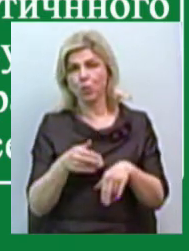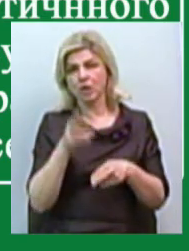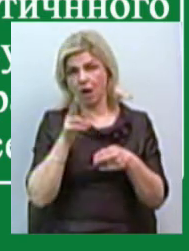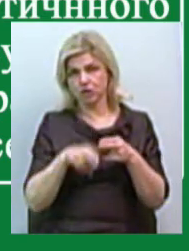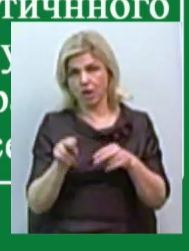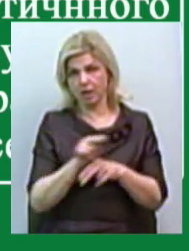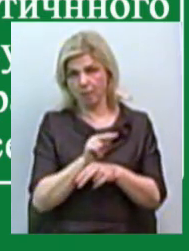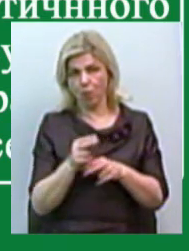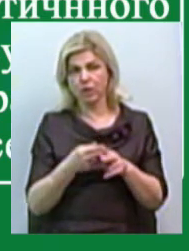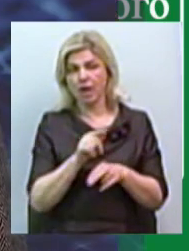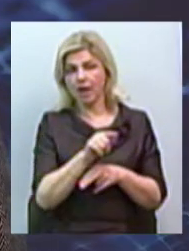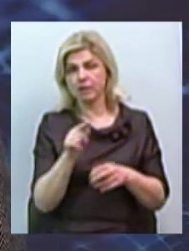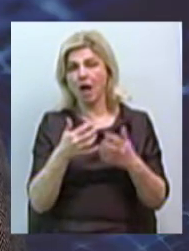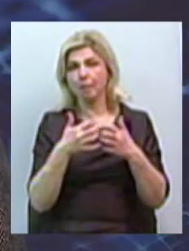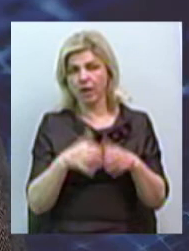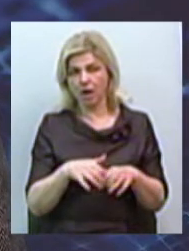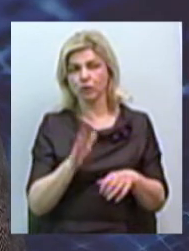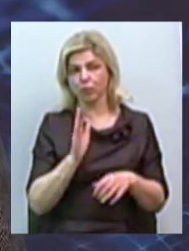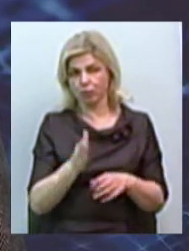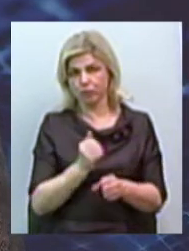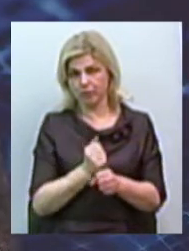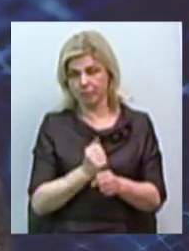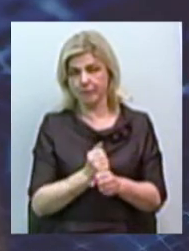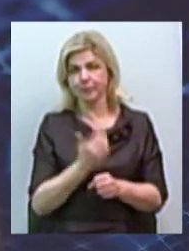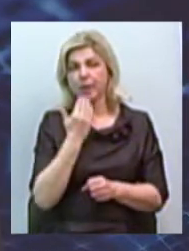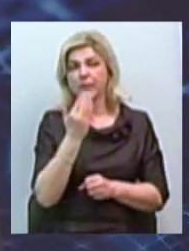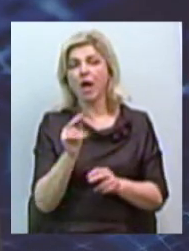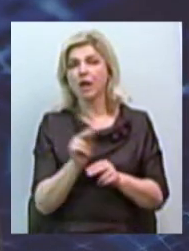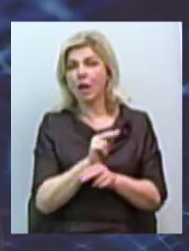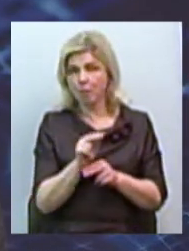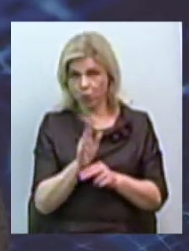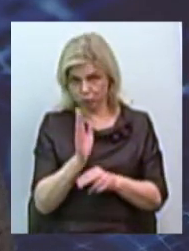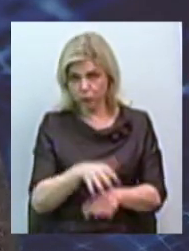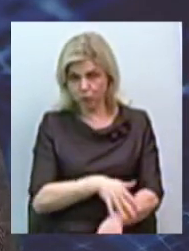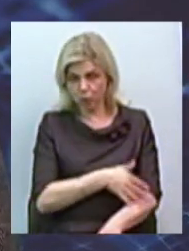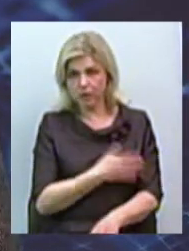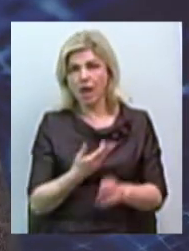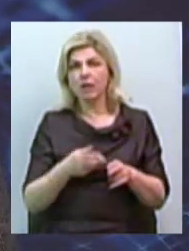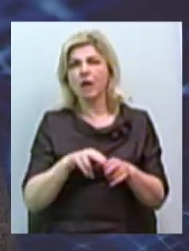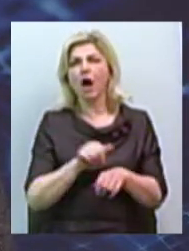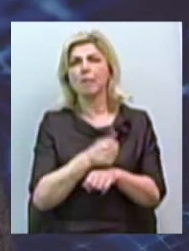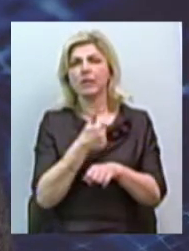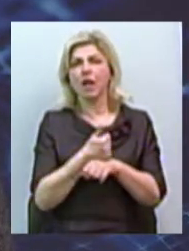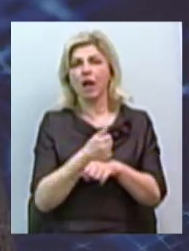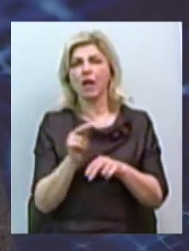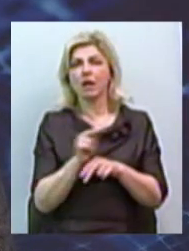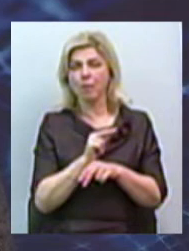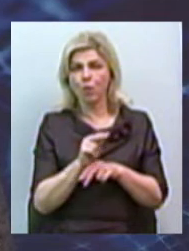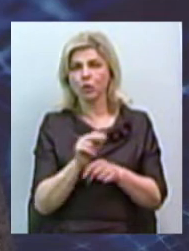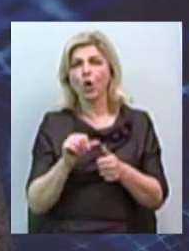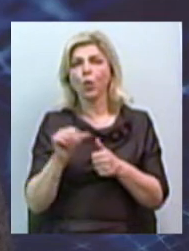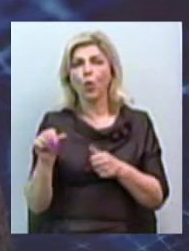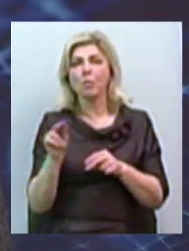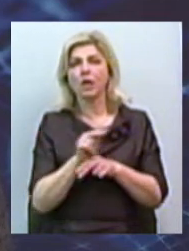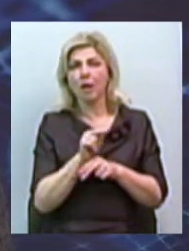работать. Ремонт не будет долго затягиваться? Ремонт рассчитан, это капитальный ремонт, в котором кроме ремонта